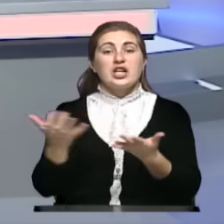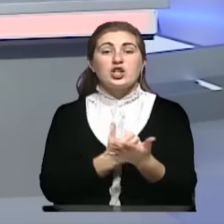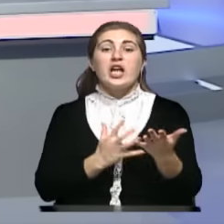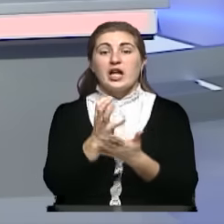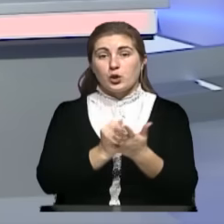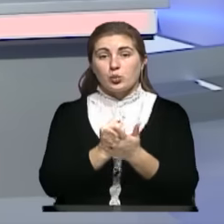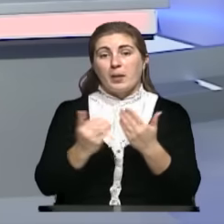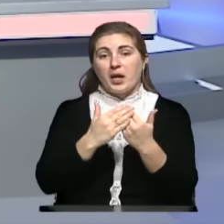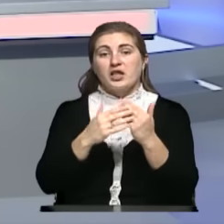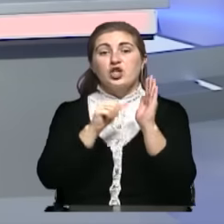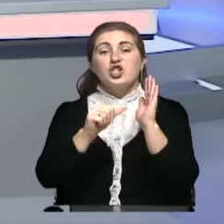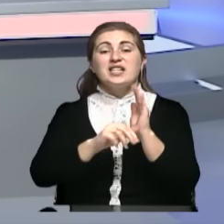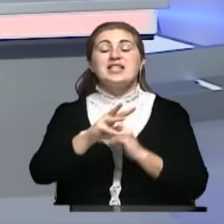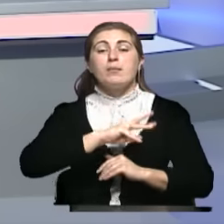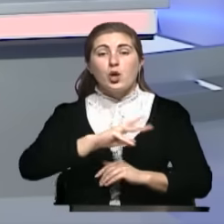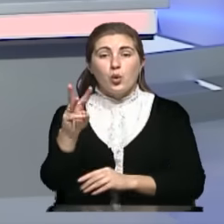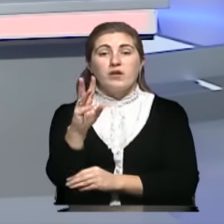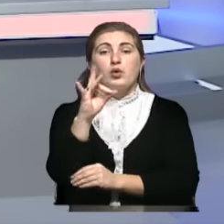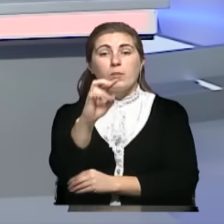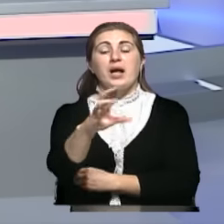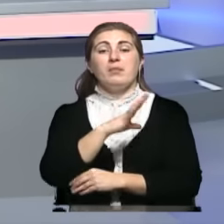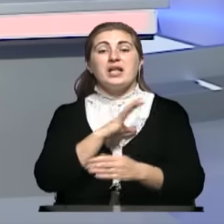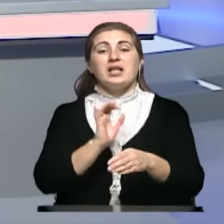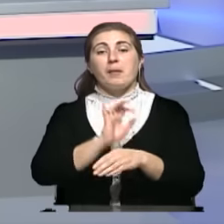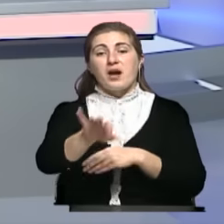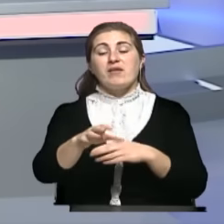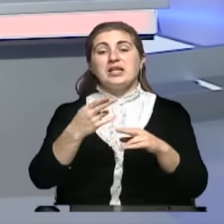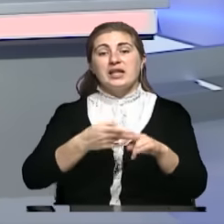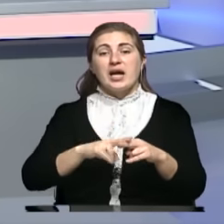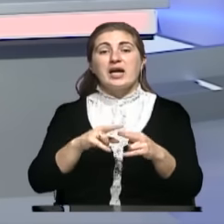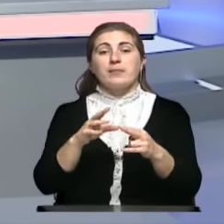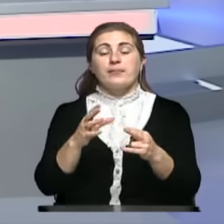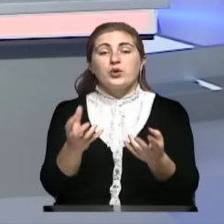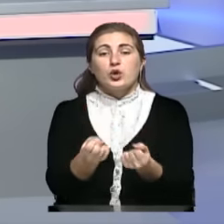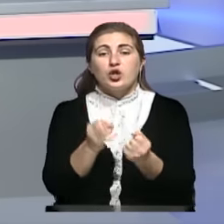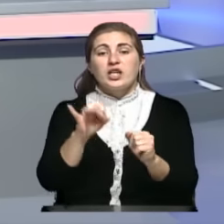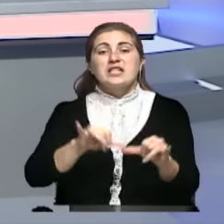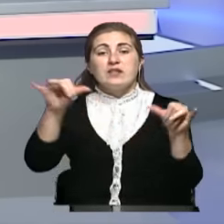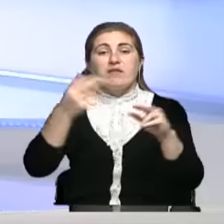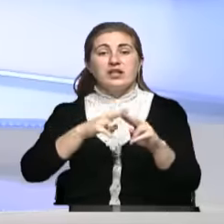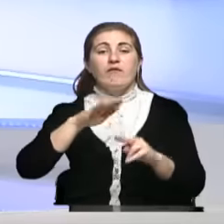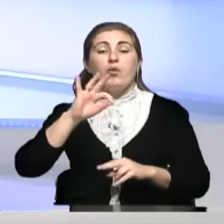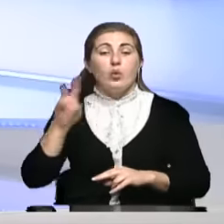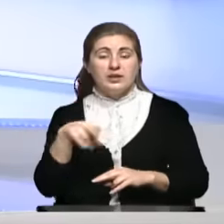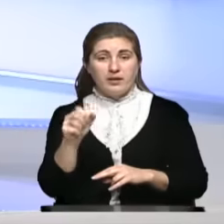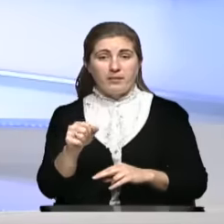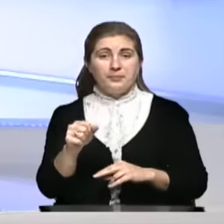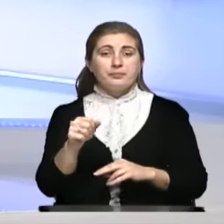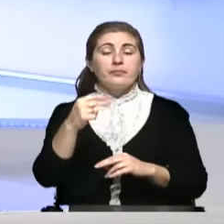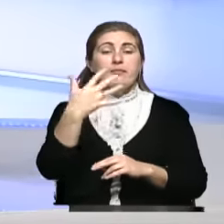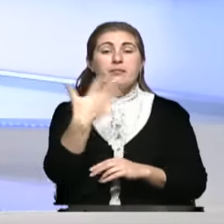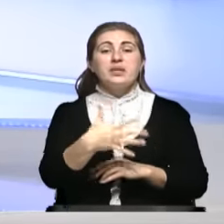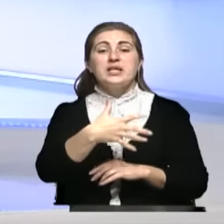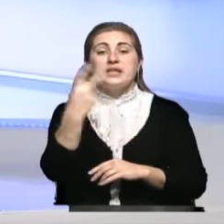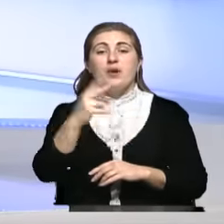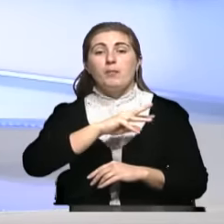порядка 60 миллионов рублей было направлено на содержание и развитие этого фонда. 52